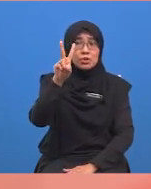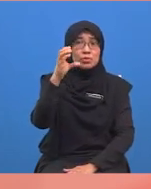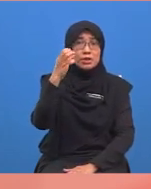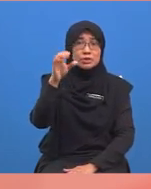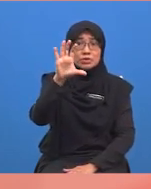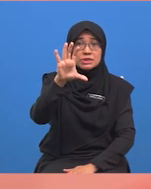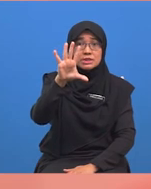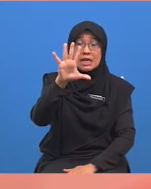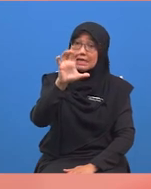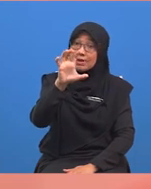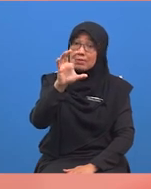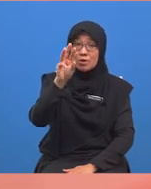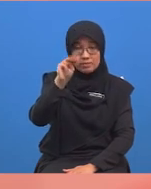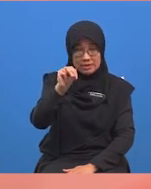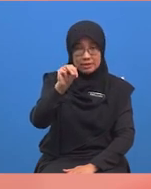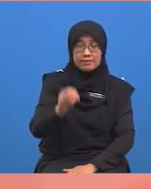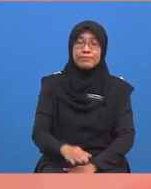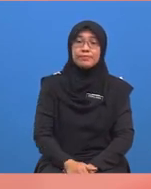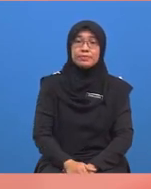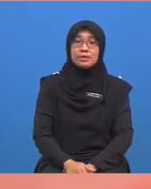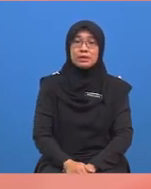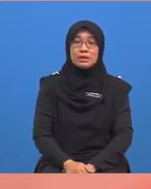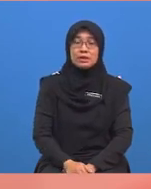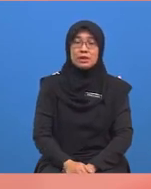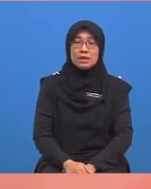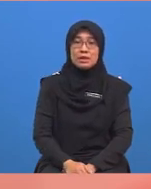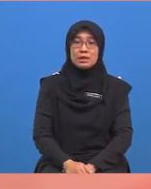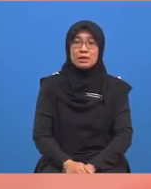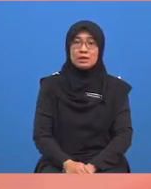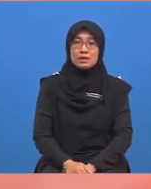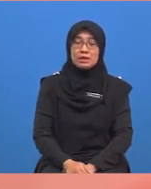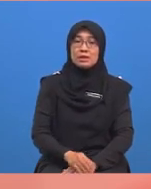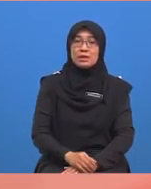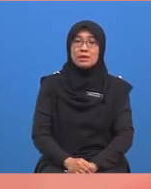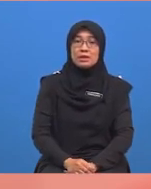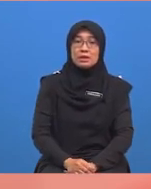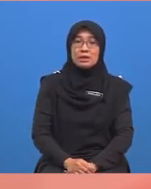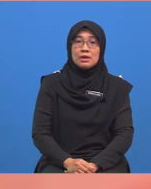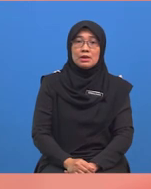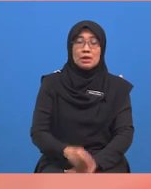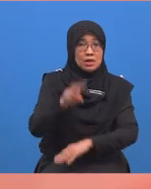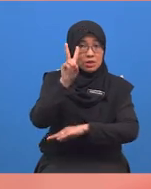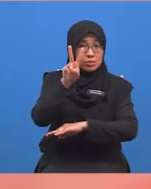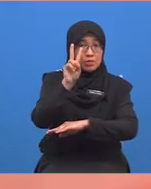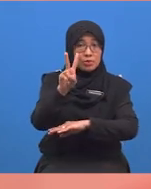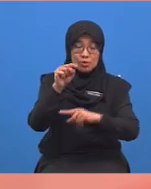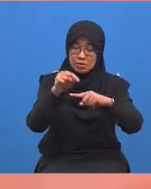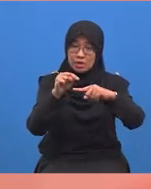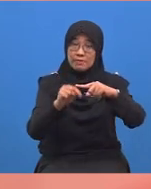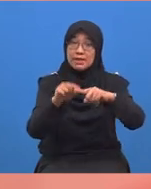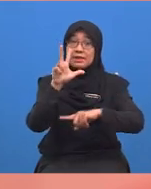ribu dua ratus lima puluh meter. Nilai yang hampir dengan dua puluh dua